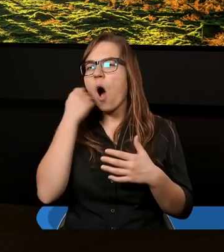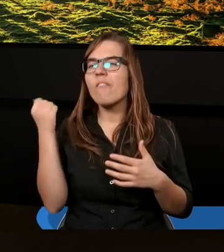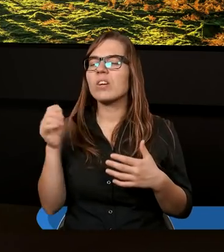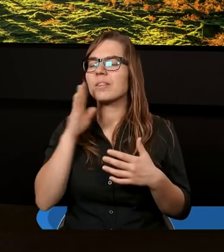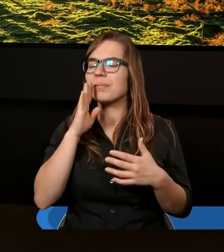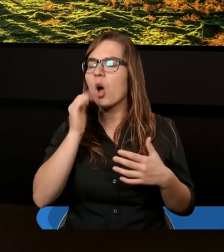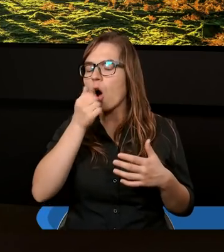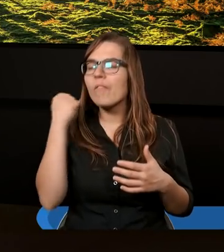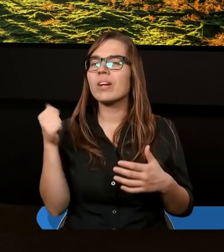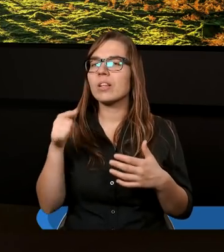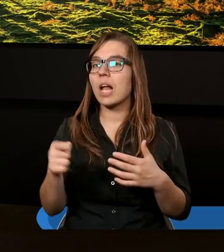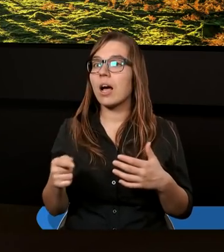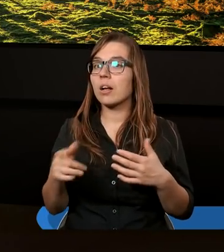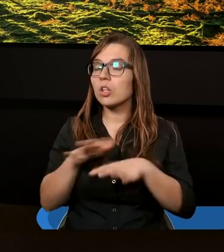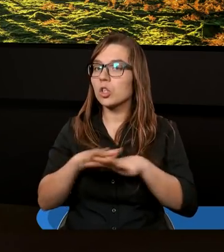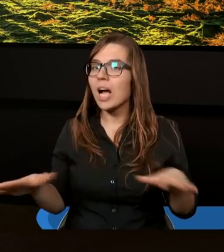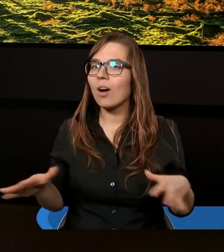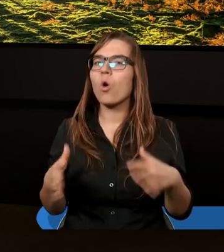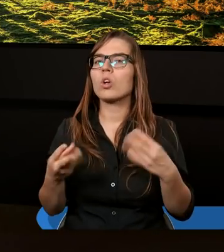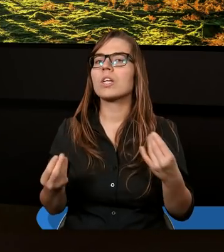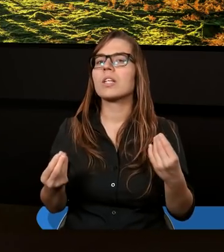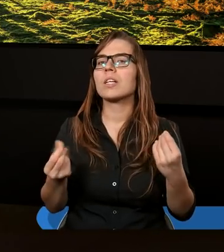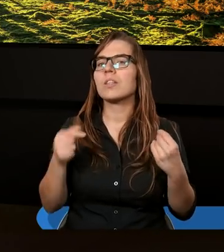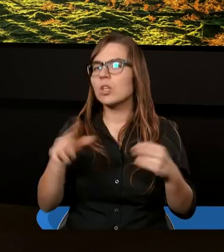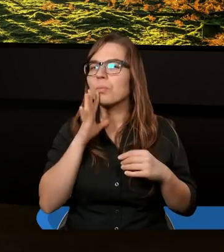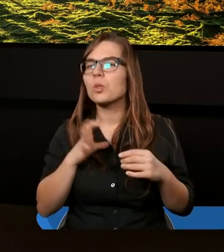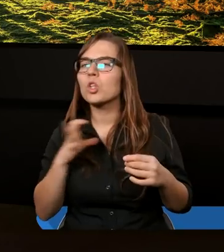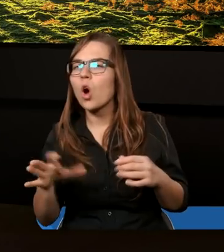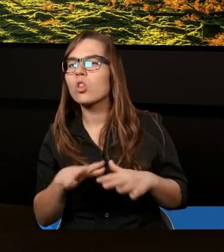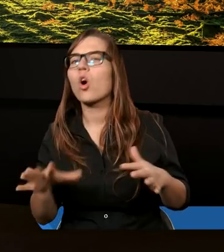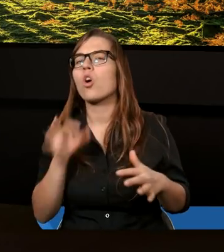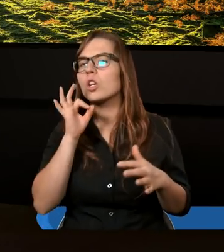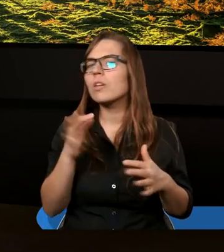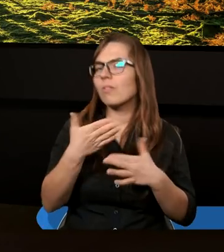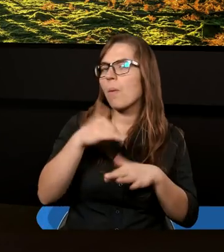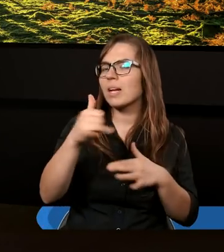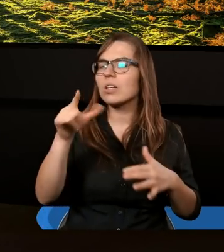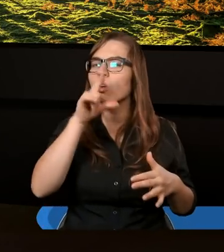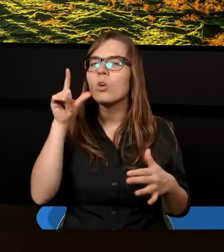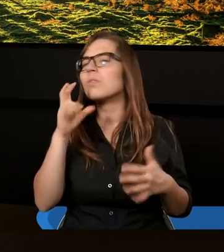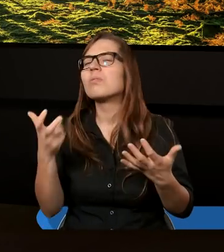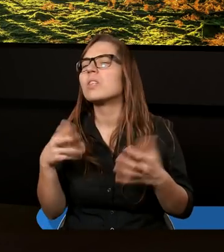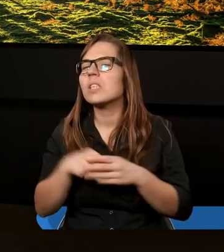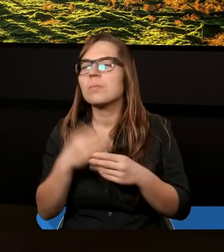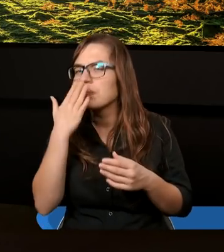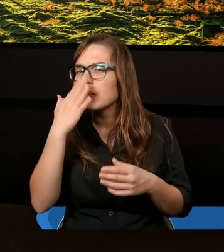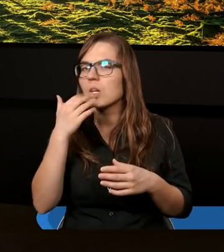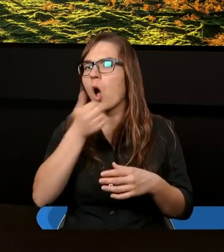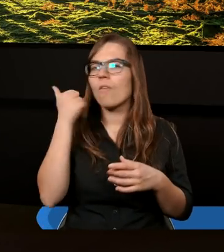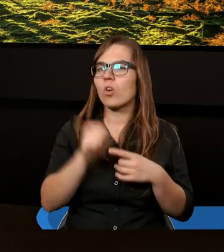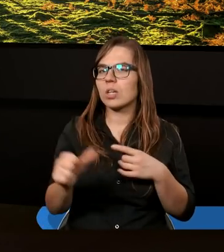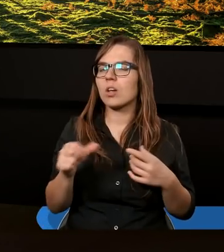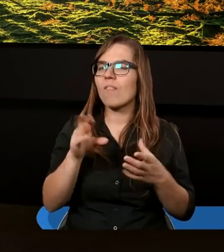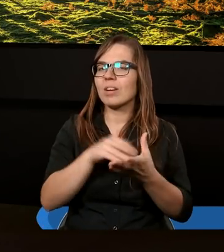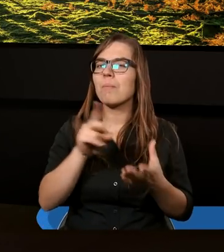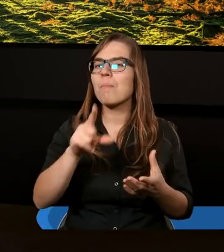owocach tej okazanej szczerości wobec tej szczodrości wobec innych ludzi. Czym są te owoce według tego,